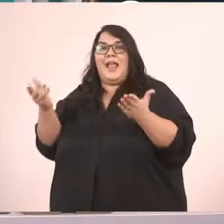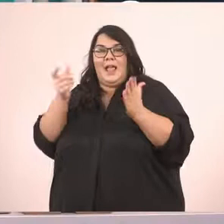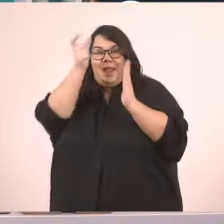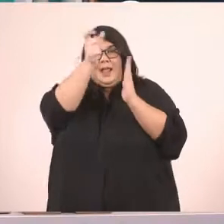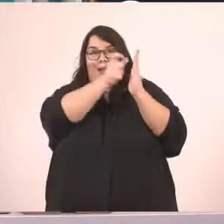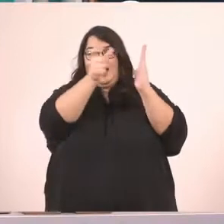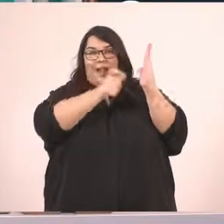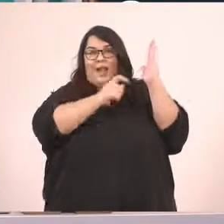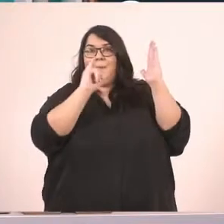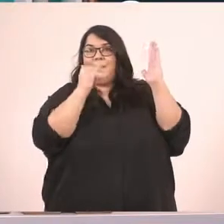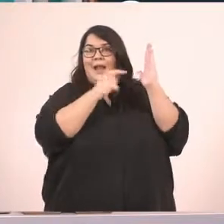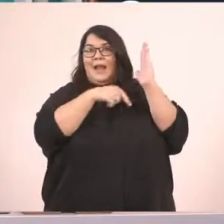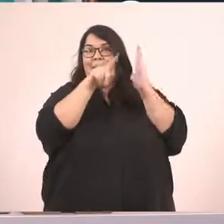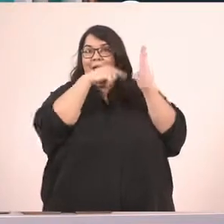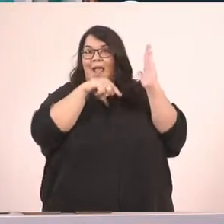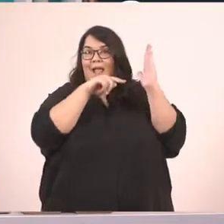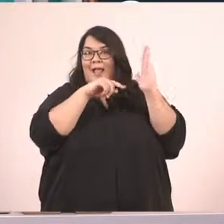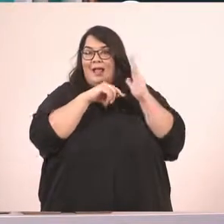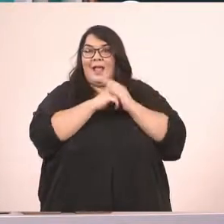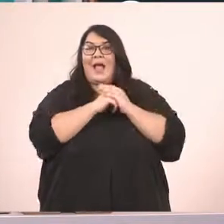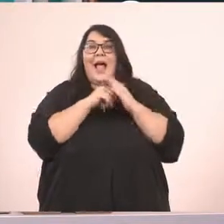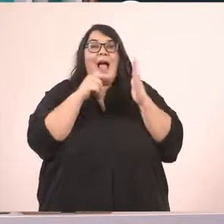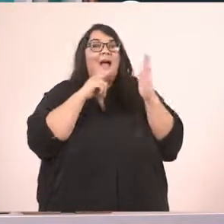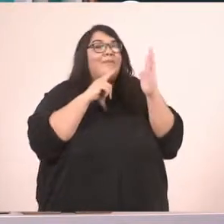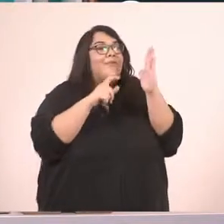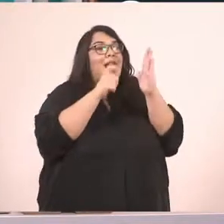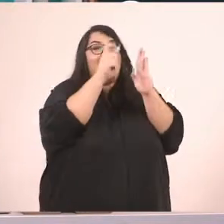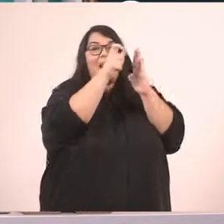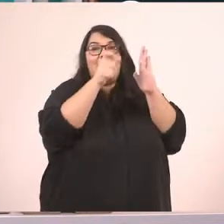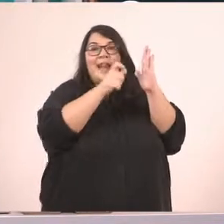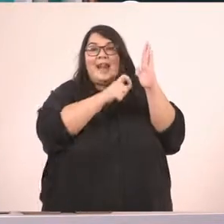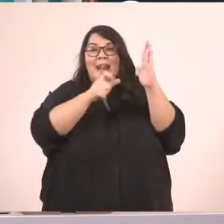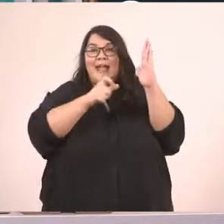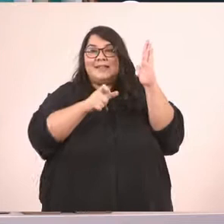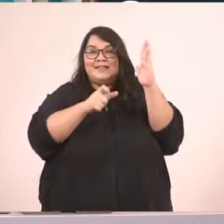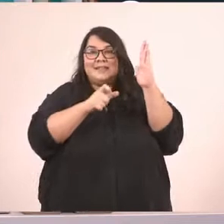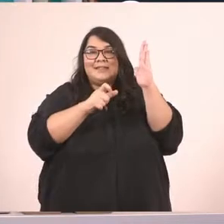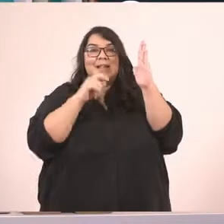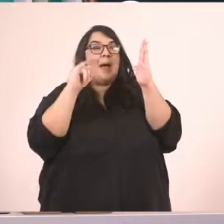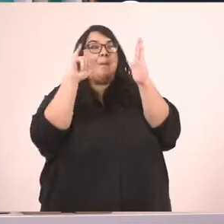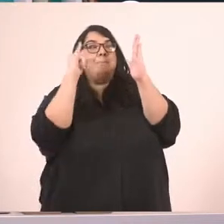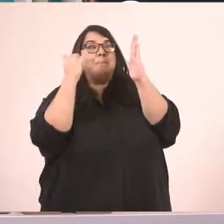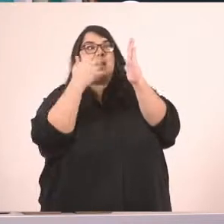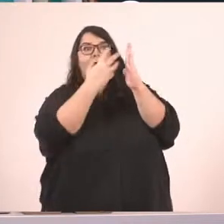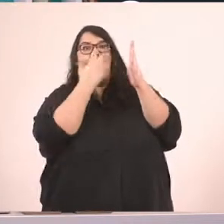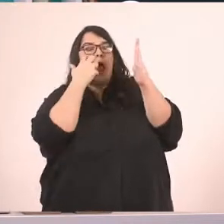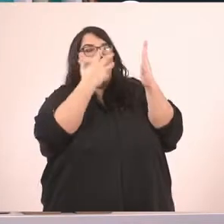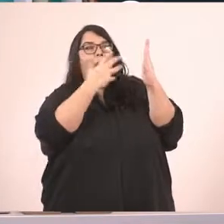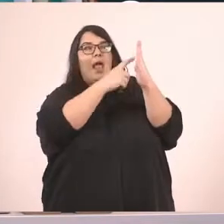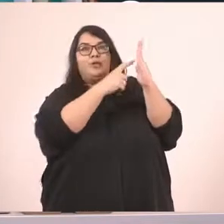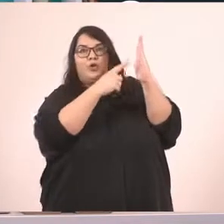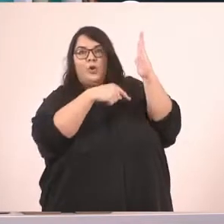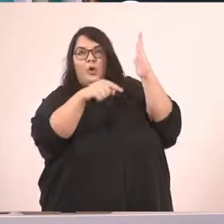Αυτές λοιπόν, παιδιά, οι λεξούλες που είναι, όπως είπαμε και πιο πριν, γραμμένες με έντονο μπλε